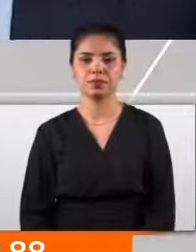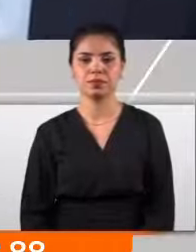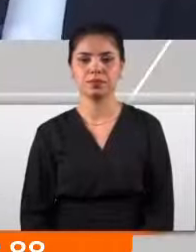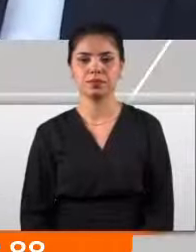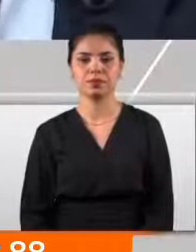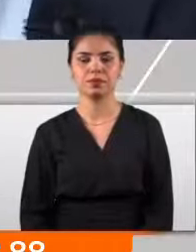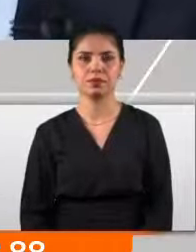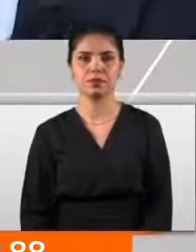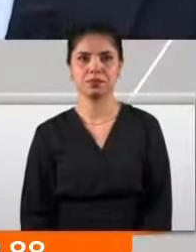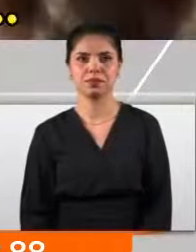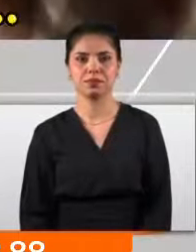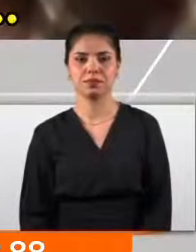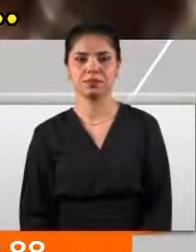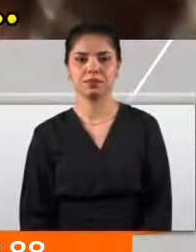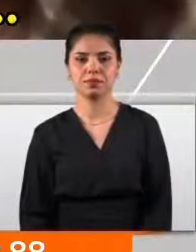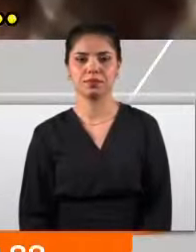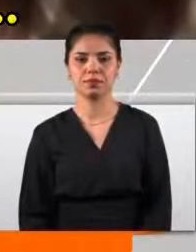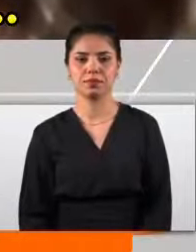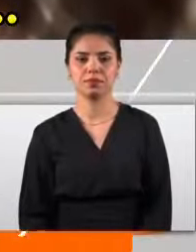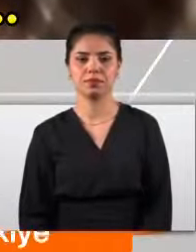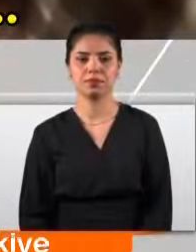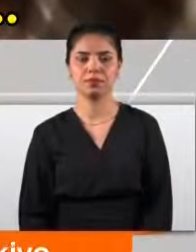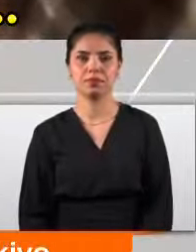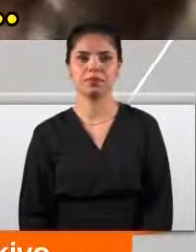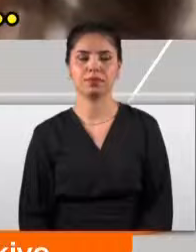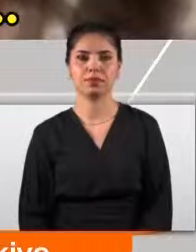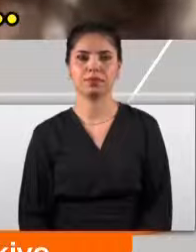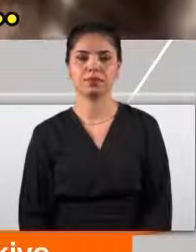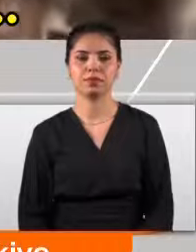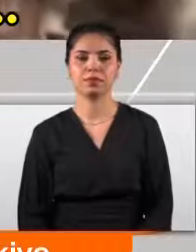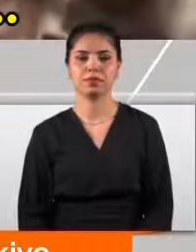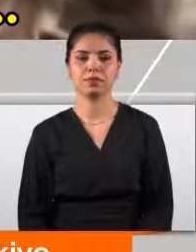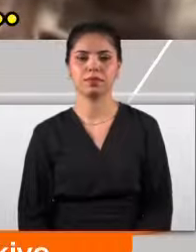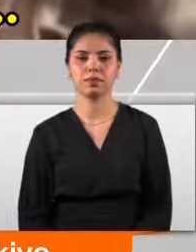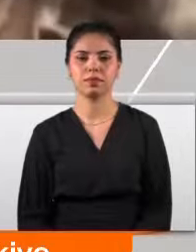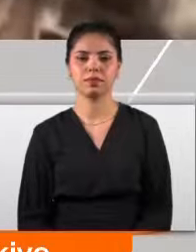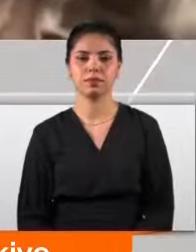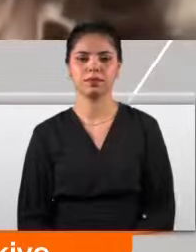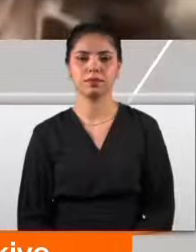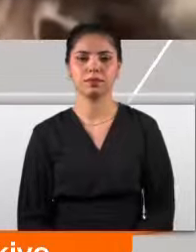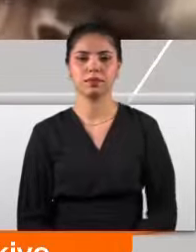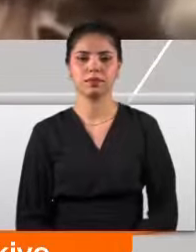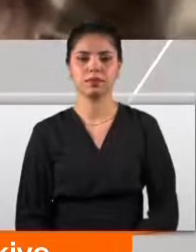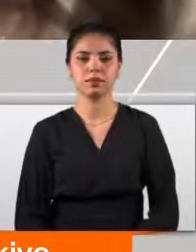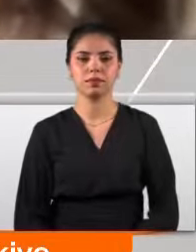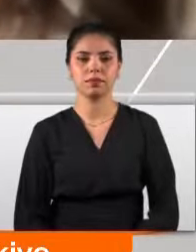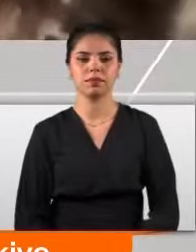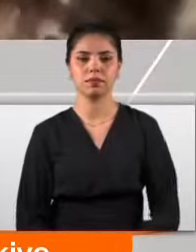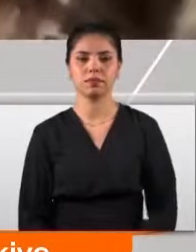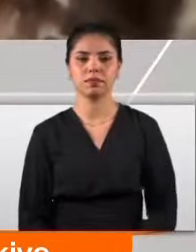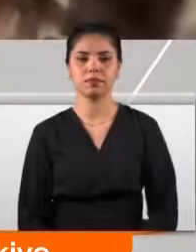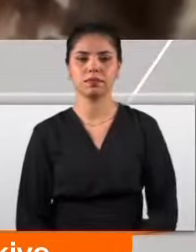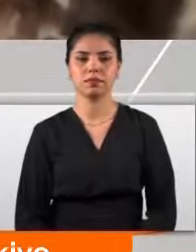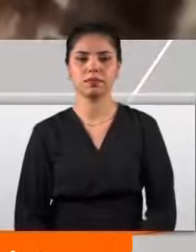protokol falan söylüyorlar. Yok böyle bir şey. Geçmiş dönemlerde de görüştük, bugün de görüşüyoruz. İttifak, ilişki kurmaya çalışıyoruz. Ama onlar bu konuda